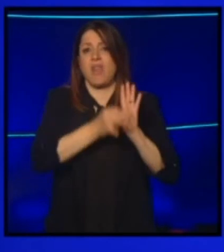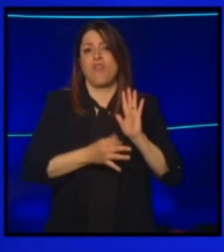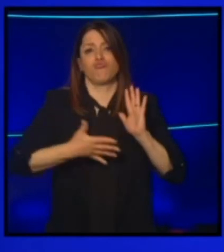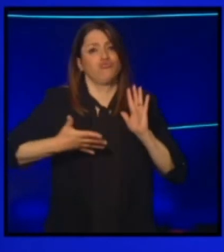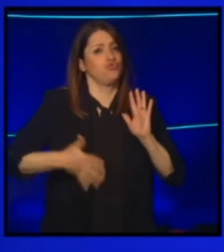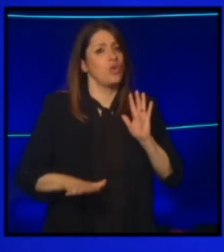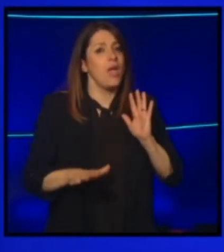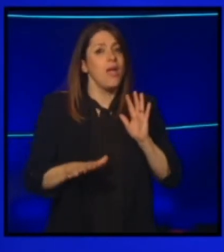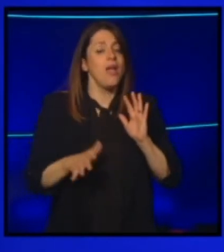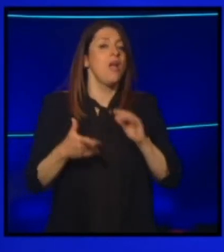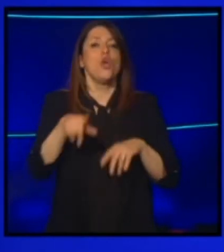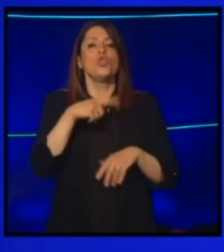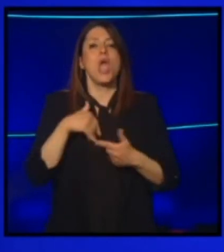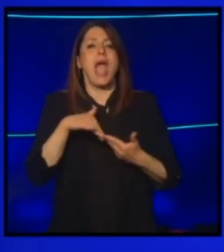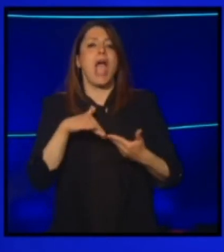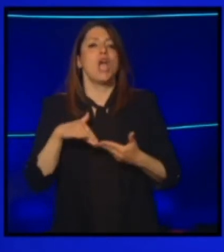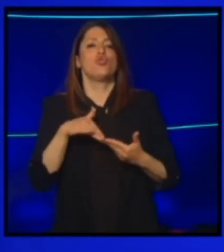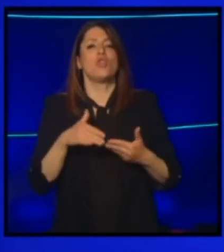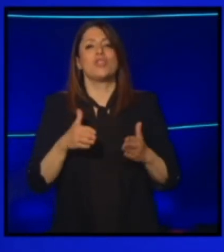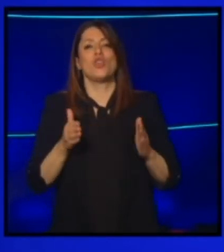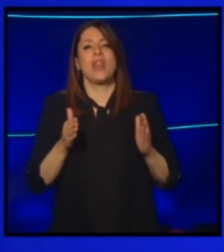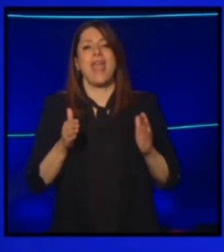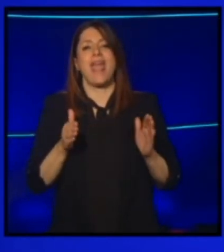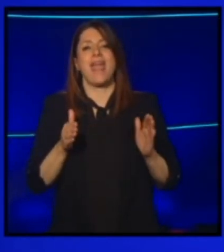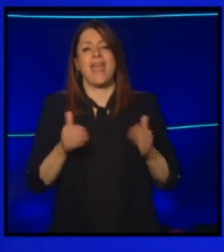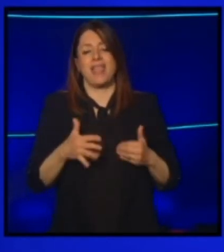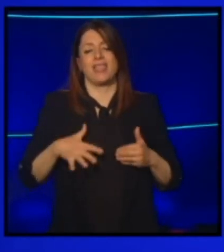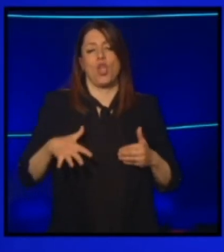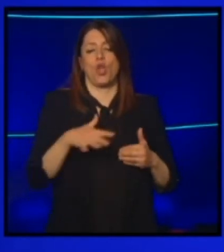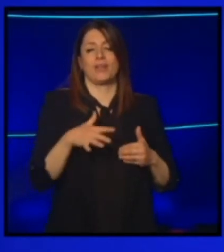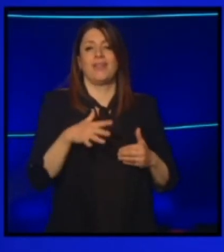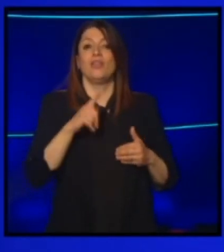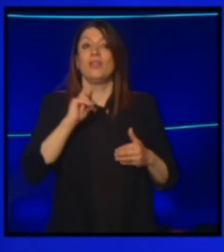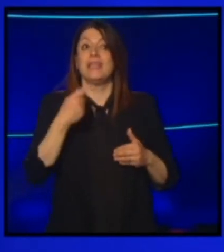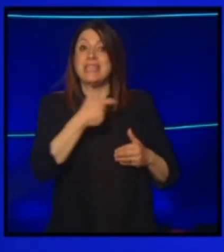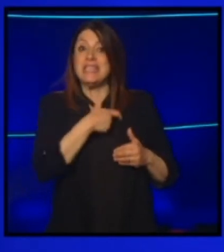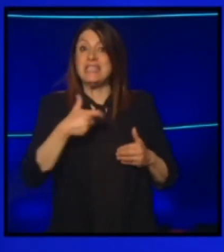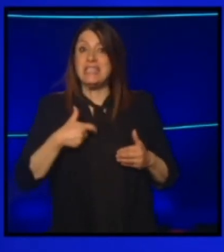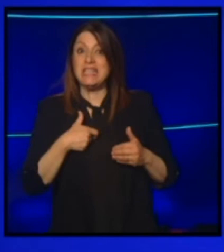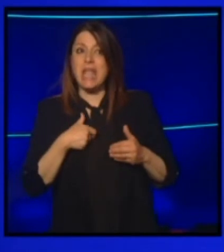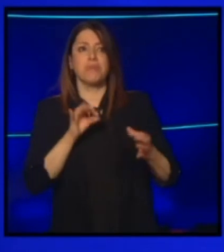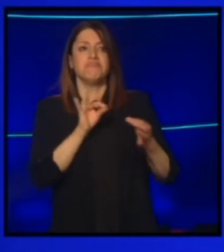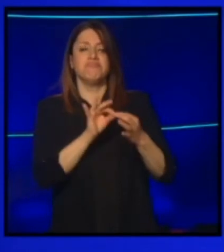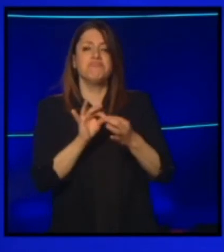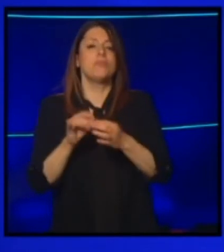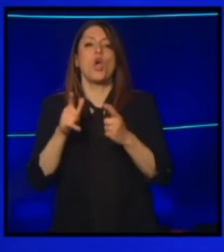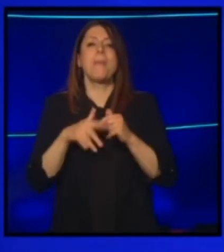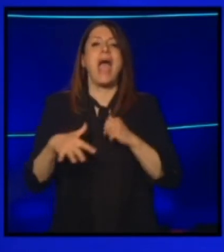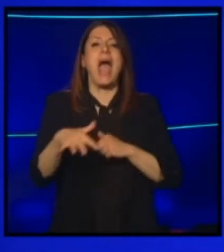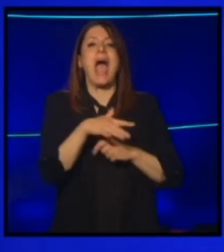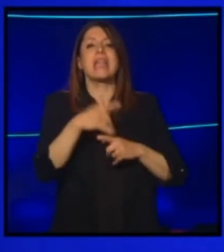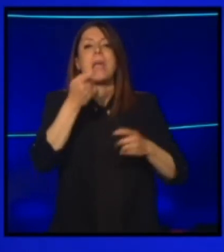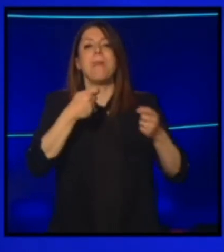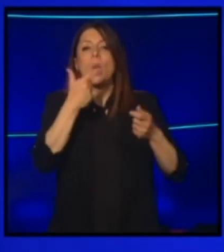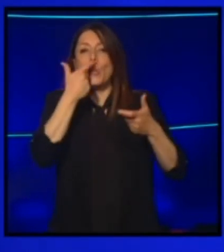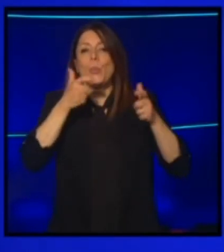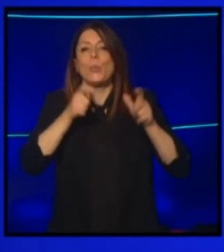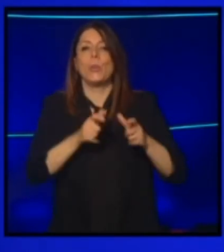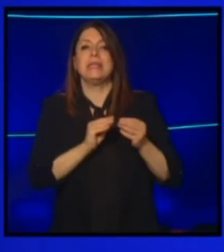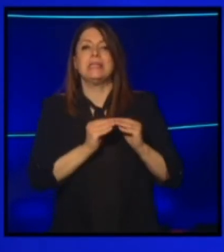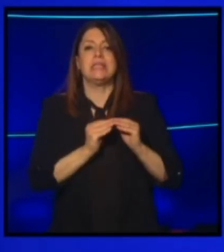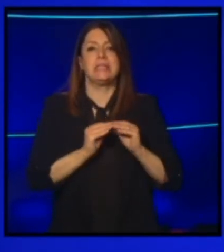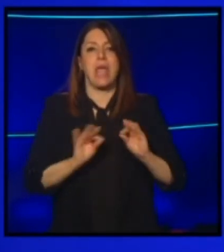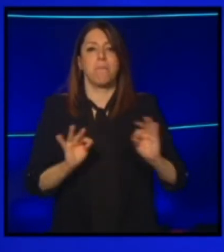noi come associazioni di categoria, ai sindaci di sistemare le aree mercatali. In alcuni casi, in molti